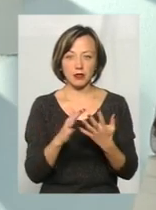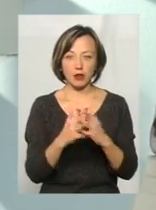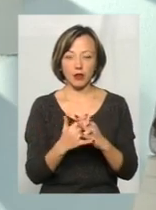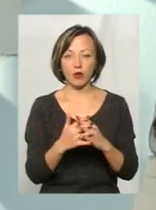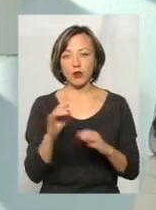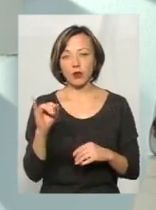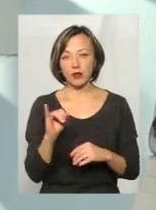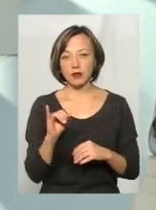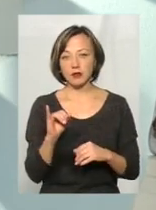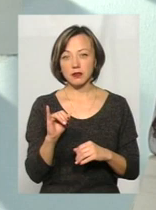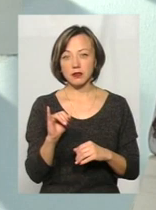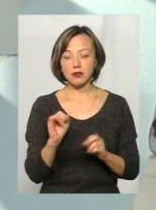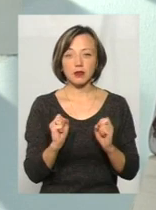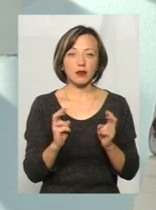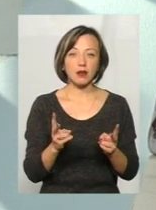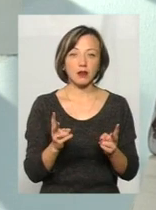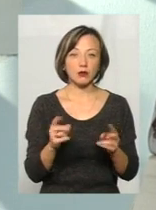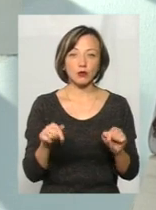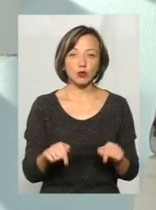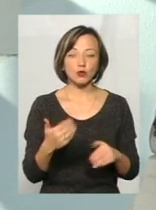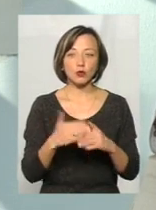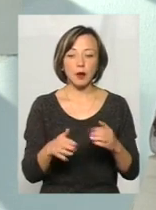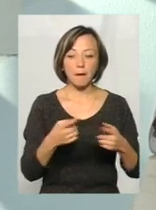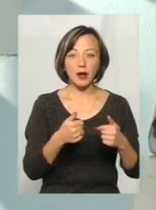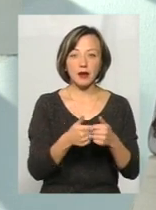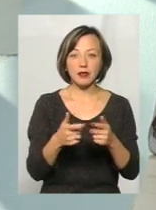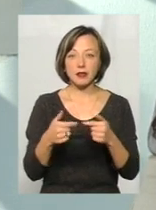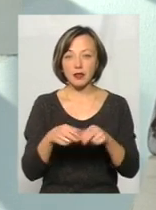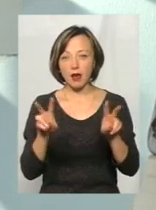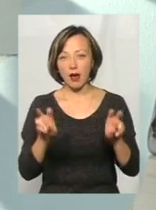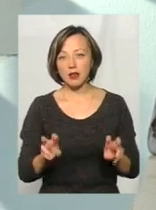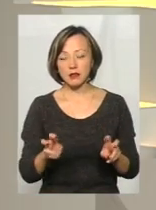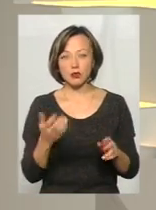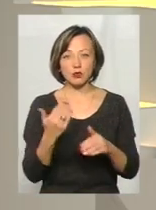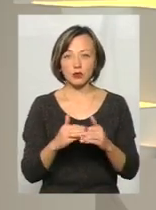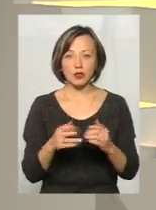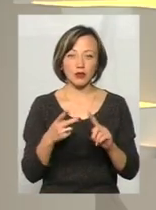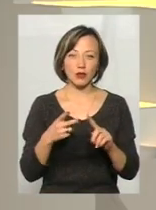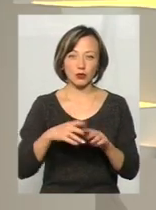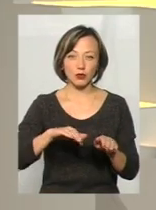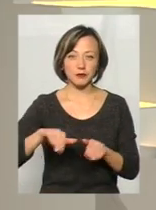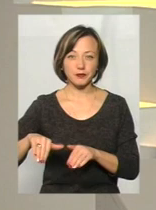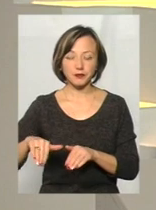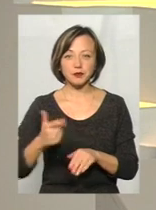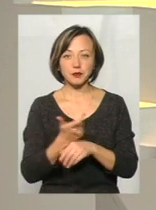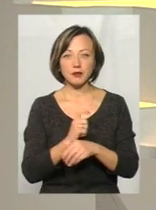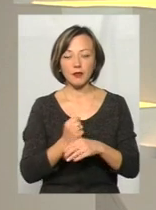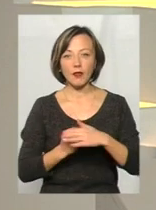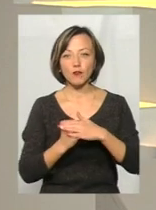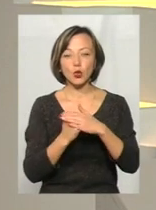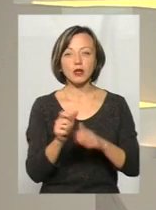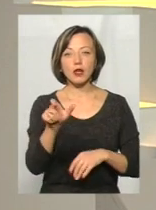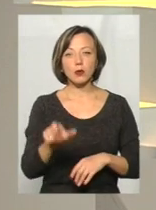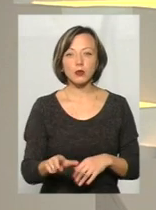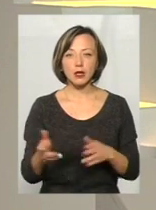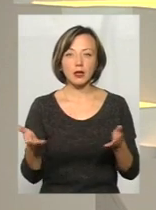як, ну, тобто, тут вже партійні якісь гасла, вони виходять на другий план, більше йде авторитет людини,